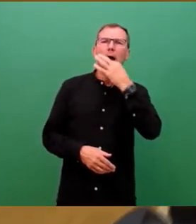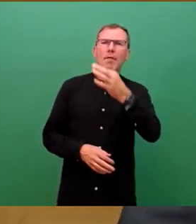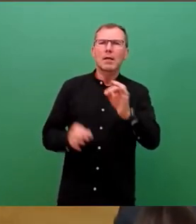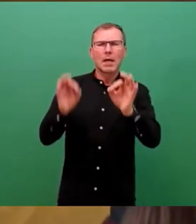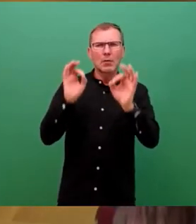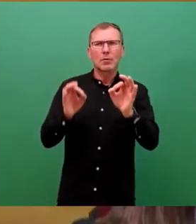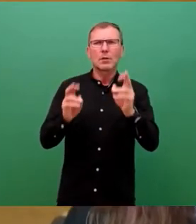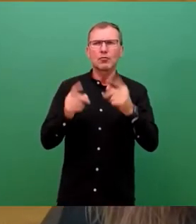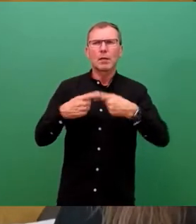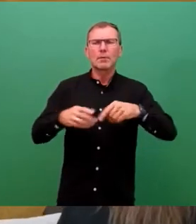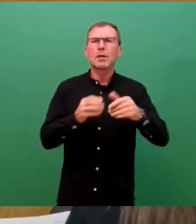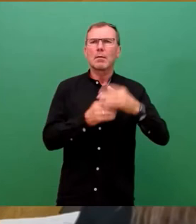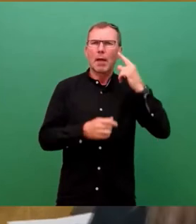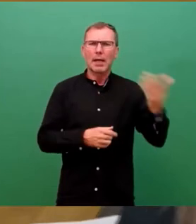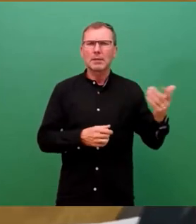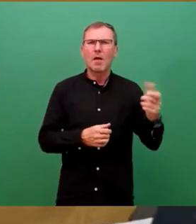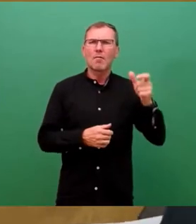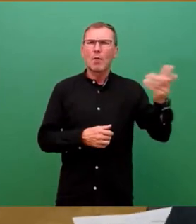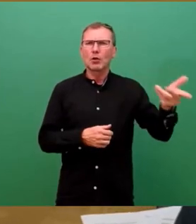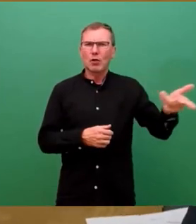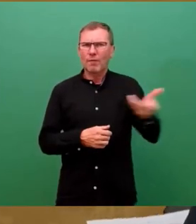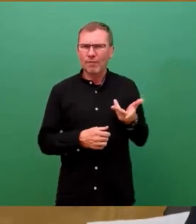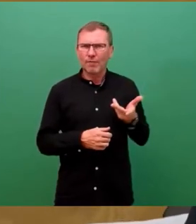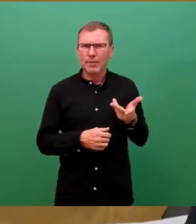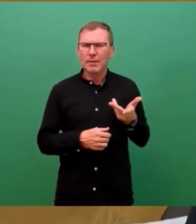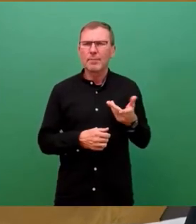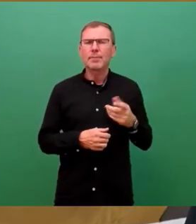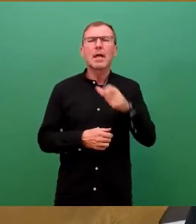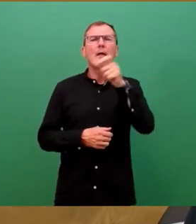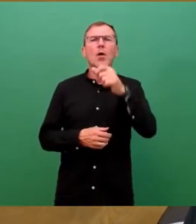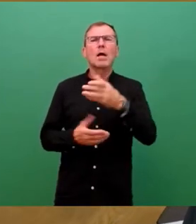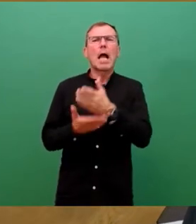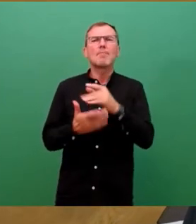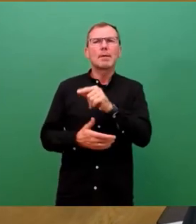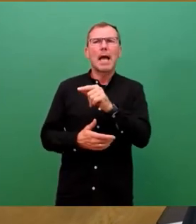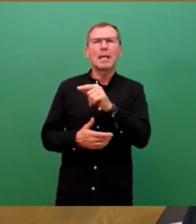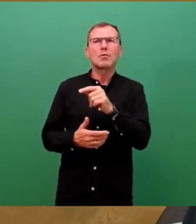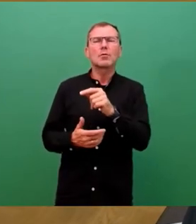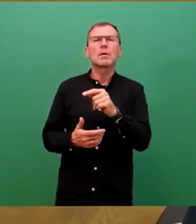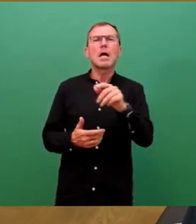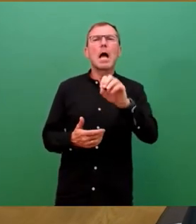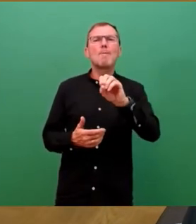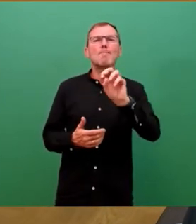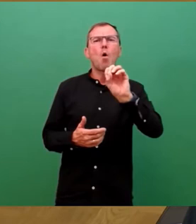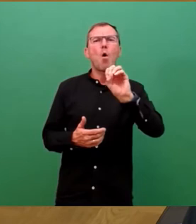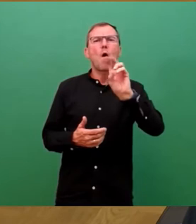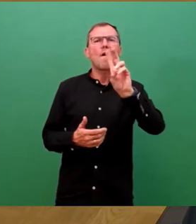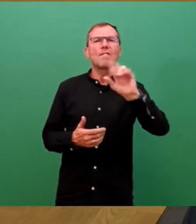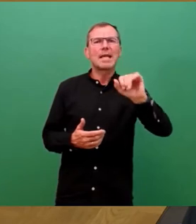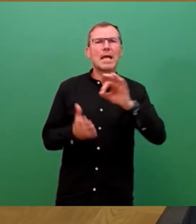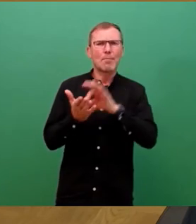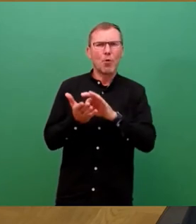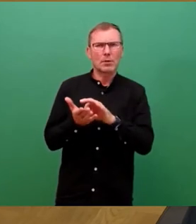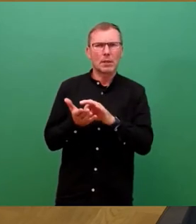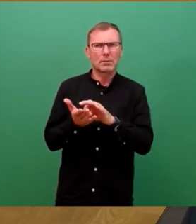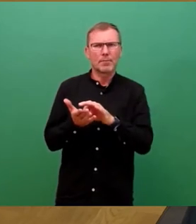Stadtbezirksbeirätin von Seiten der Bürgerschaft gestellt und betrifft die Bürgerbeteiligung bei der Errichtung sogenannter Mobi-Punkte. Seit 2018